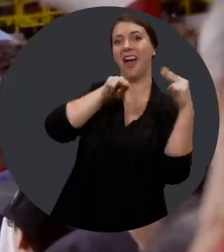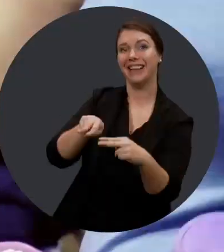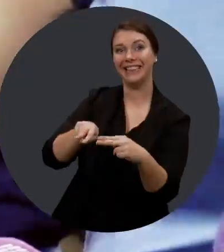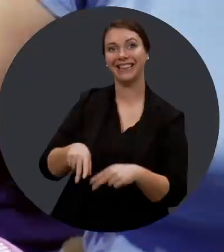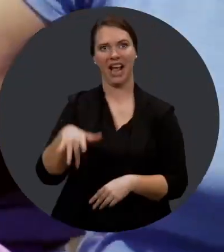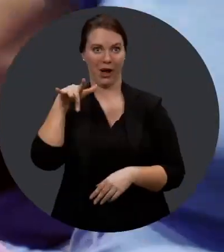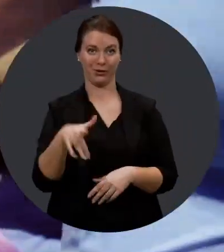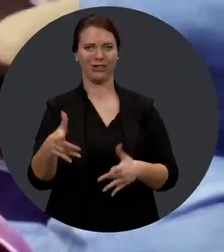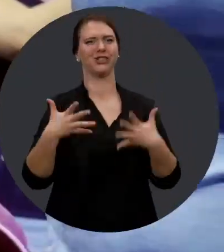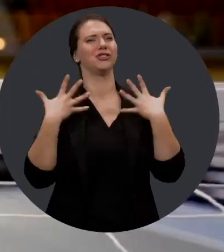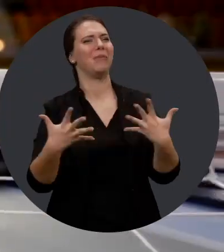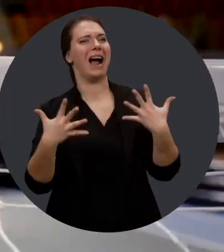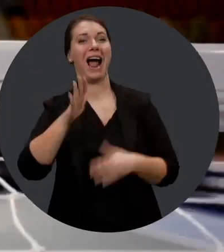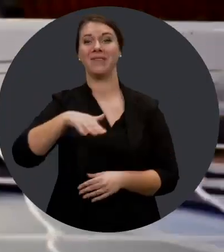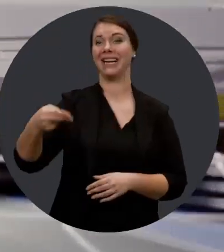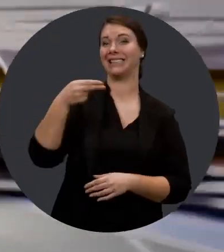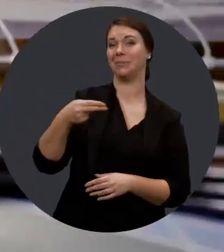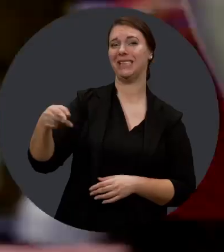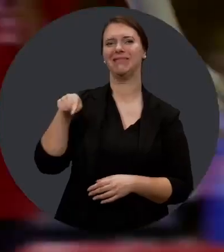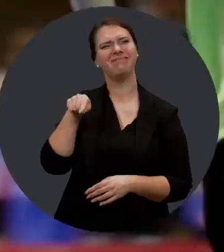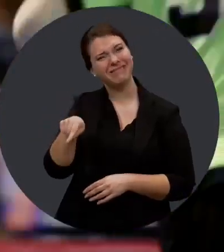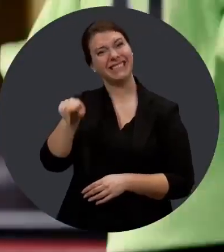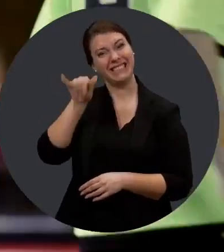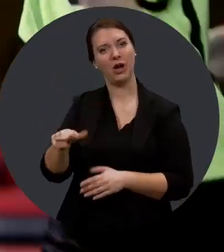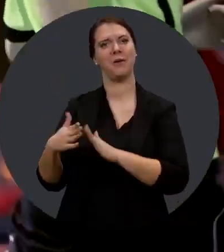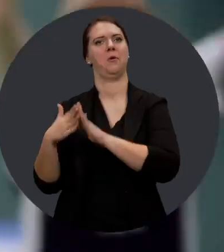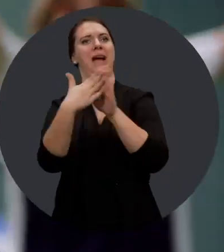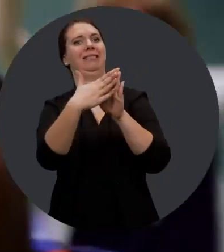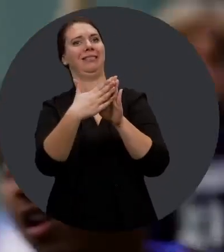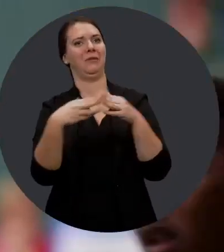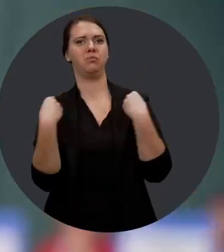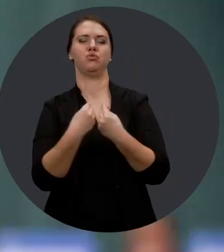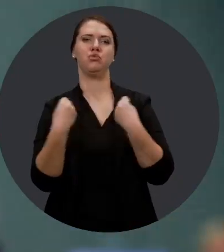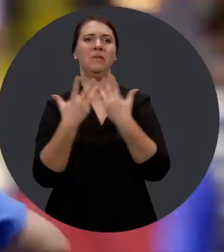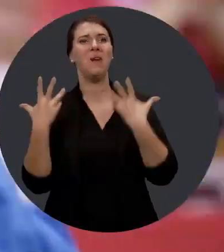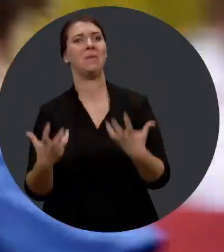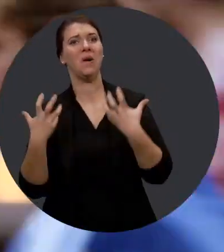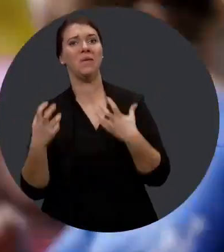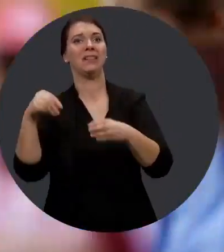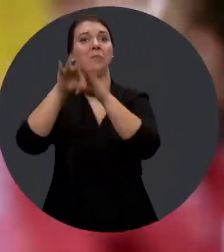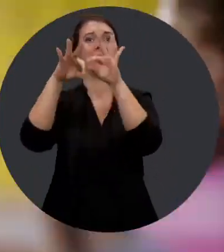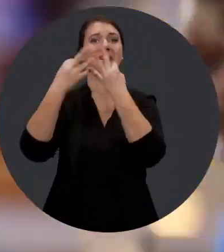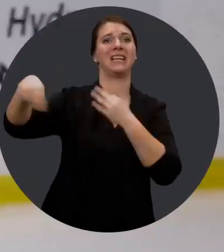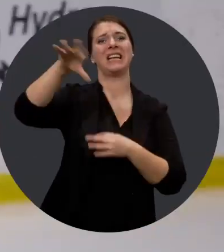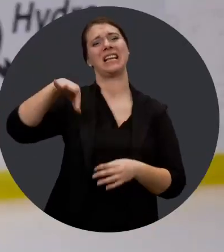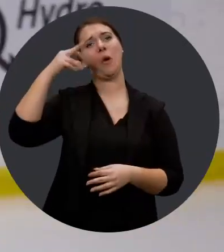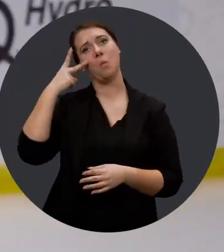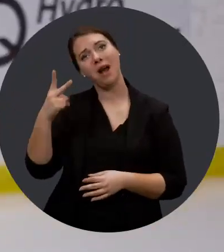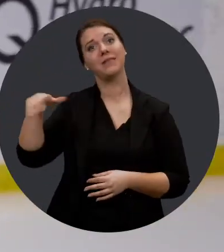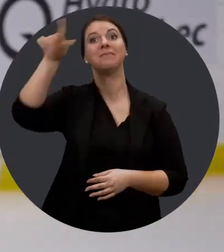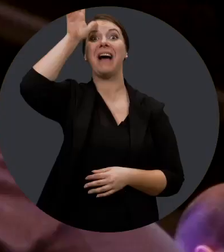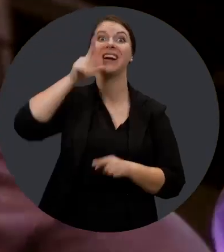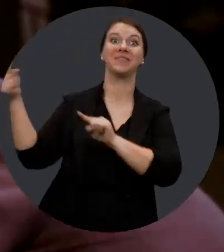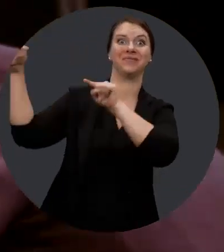regardent. Parce que souvent, leur enfant handicapé, c'est l'enfant qui demande plus, qui exige dans la famille. Mais c'est rare que c'est le